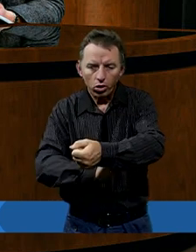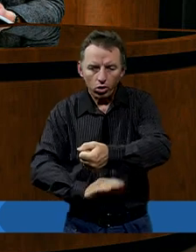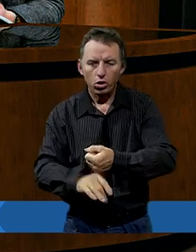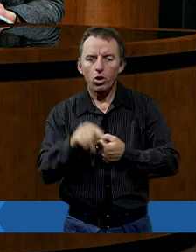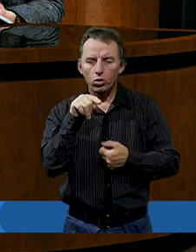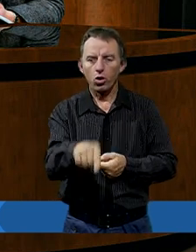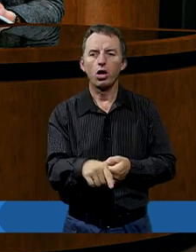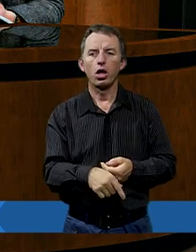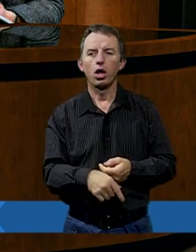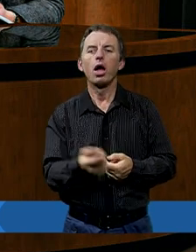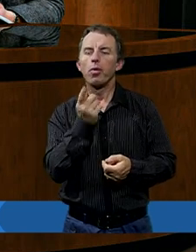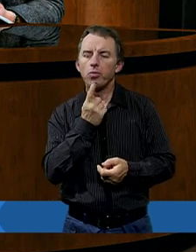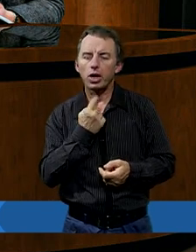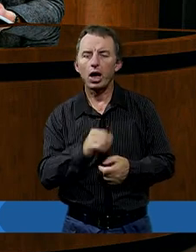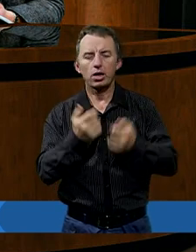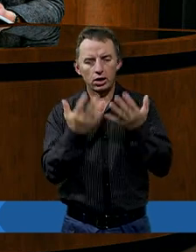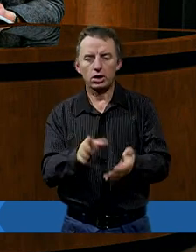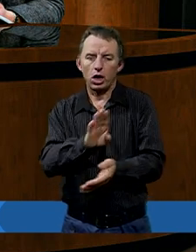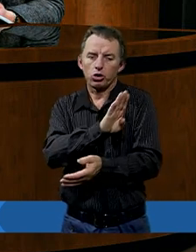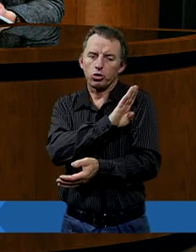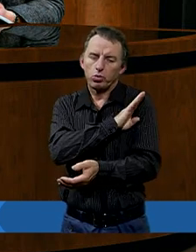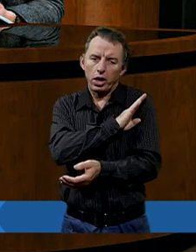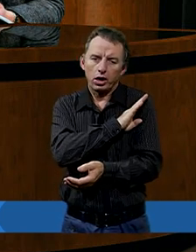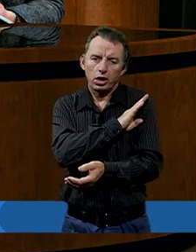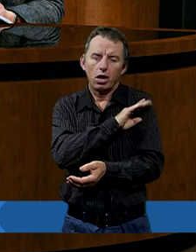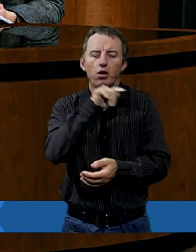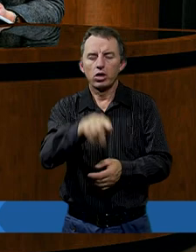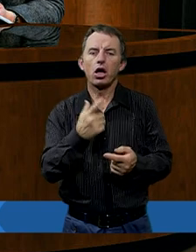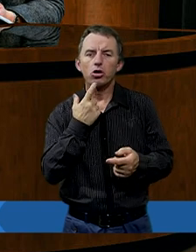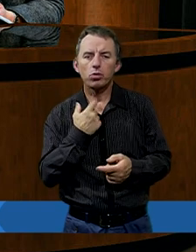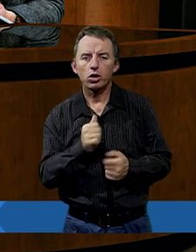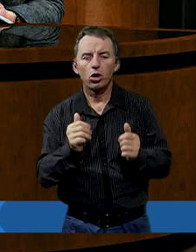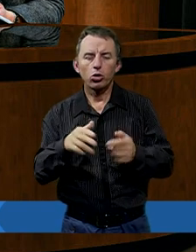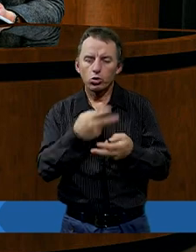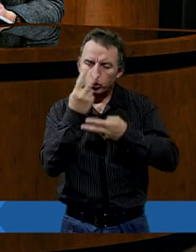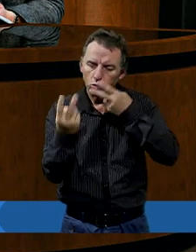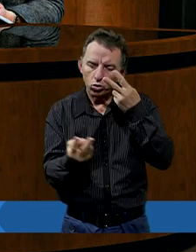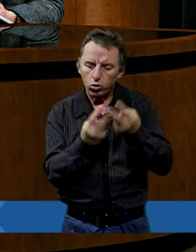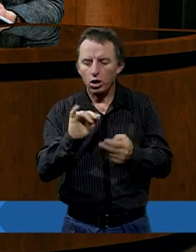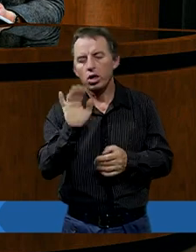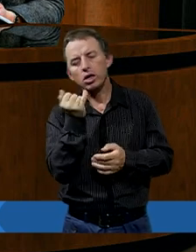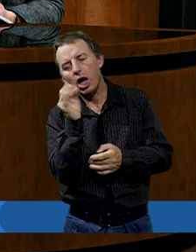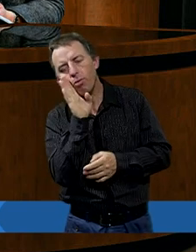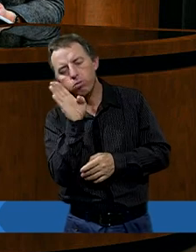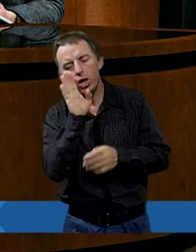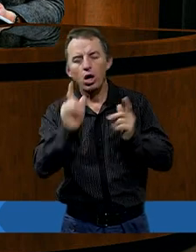tutaj wręcz jakby pragnie tej śmierci. On w tej śmierci szuka jakby odpoczynku.